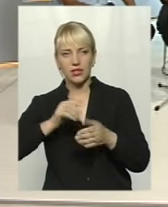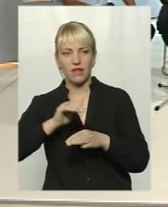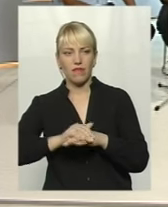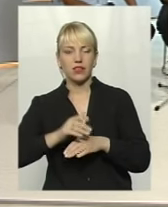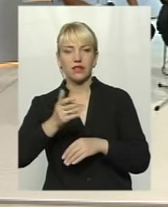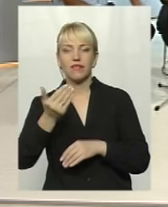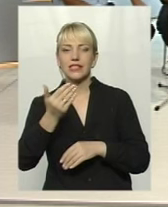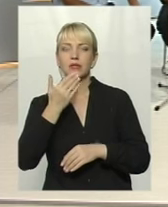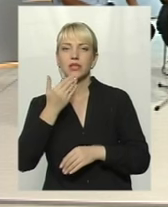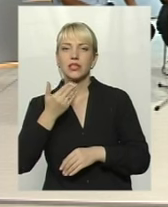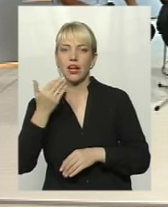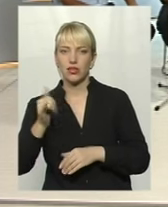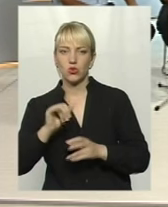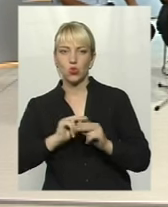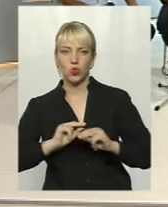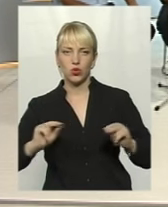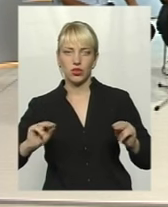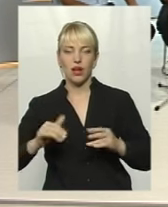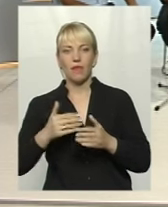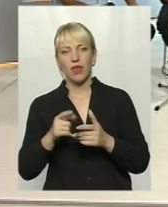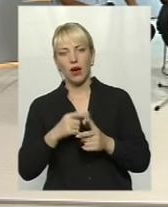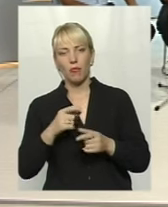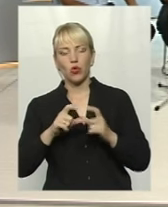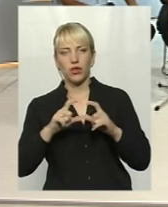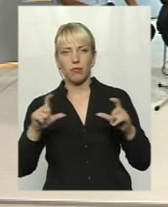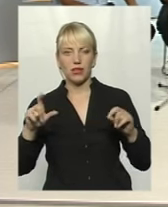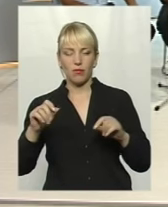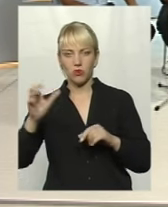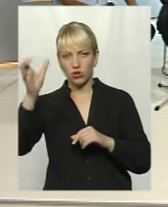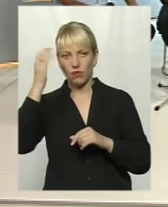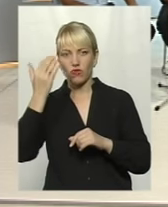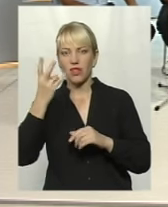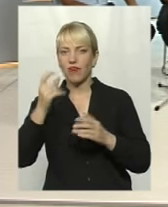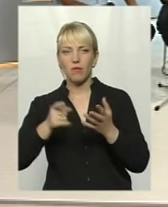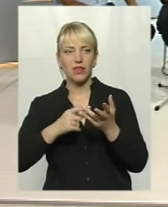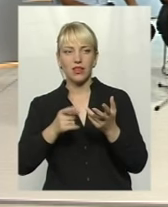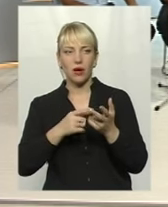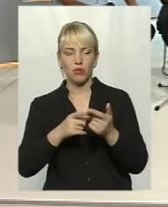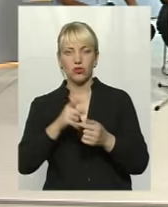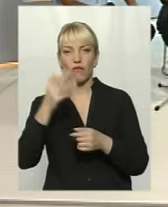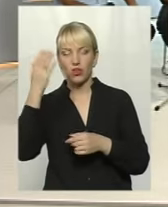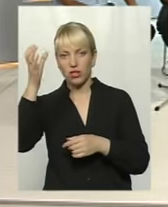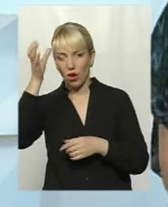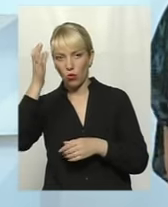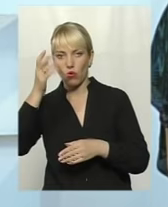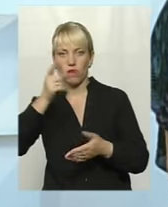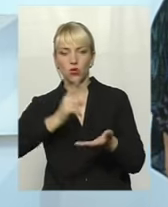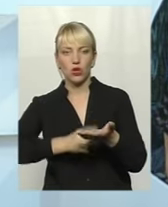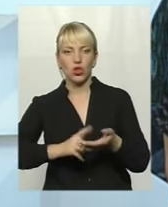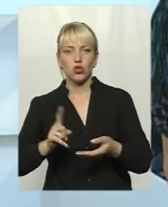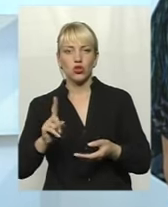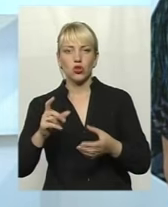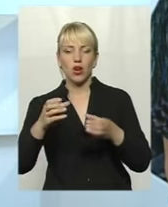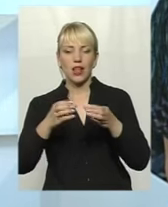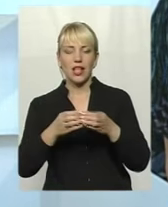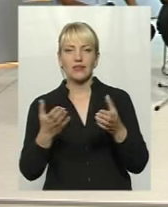самих вчителів або той самий департамент освіти, вони вам не на пальцях, вони вам науково доведуть, що на сьогоднішній день клас, в якому